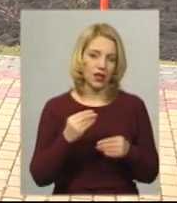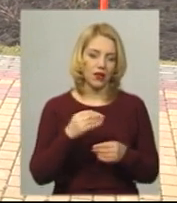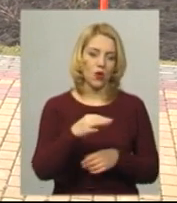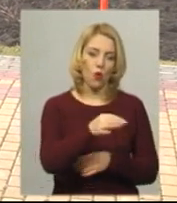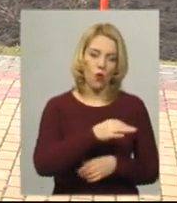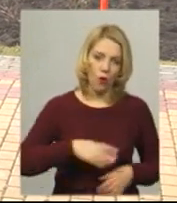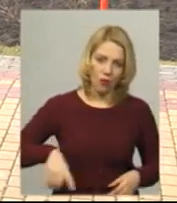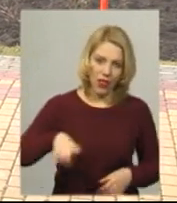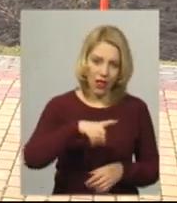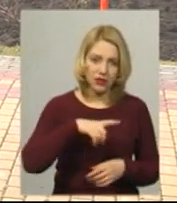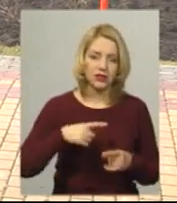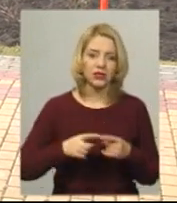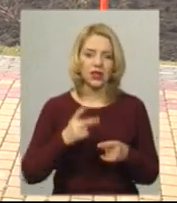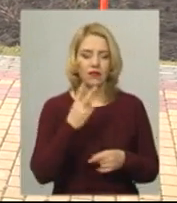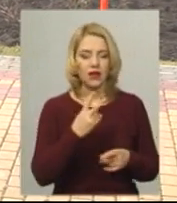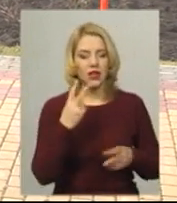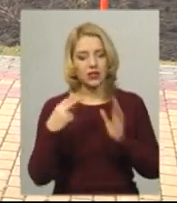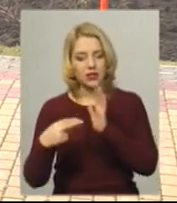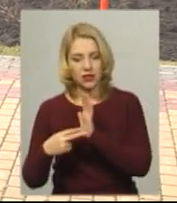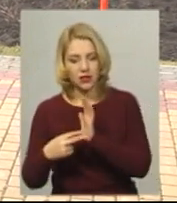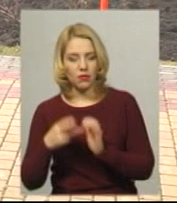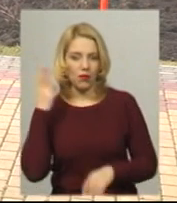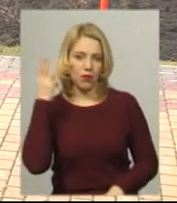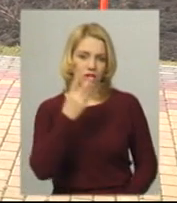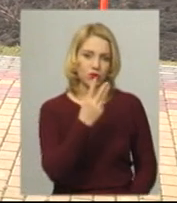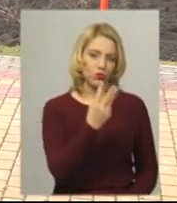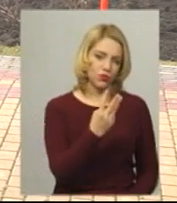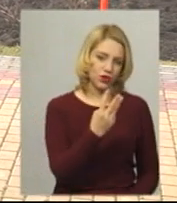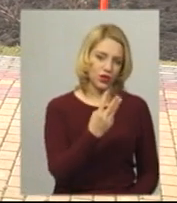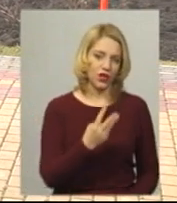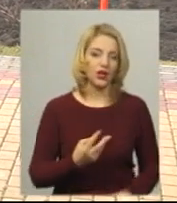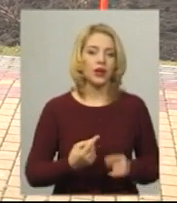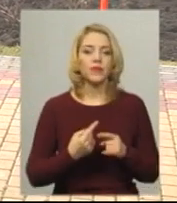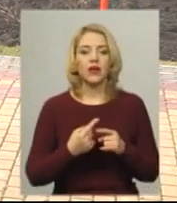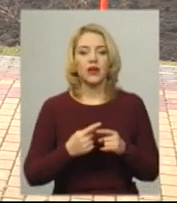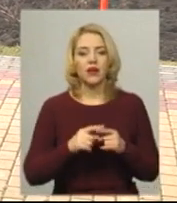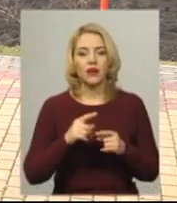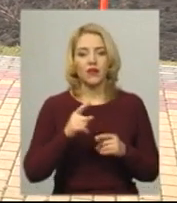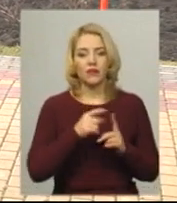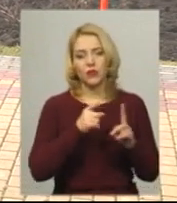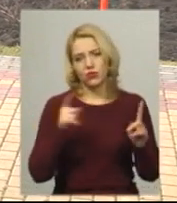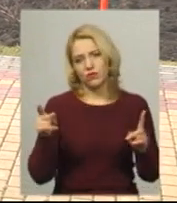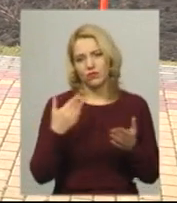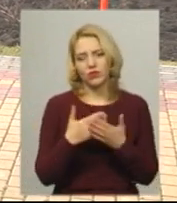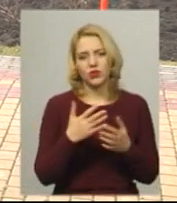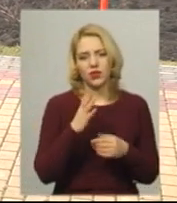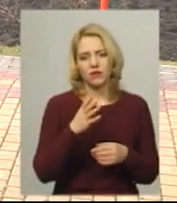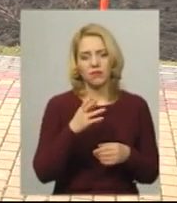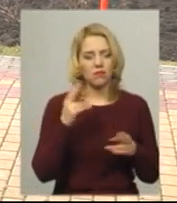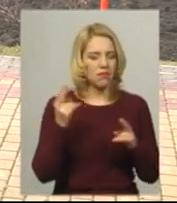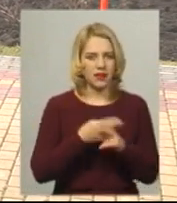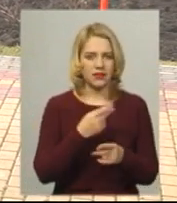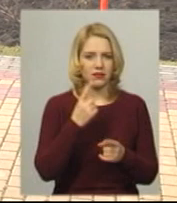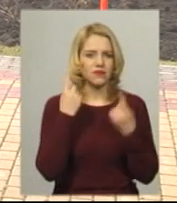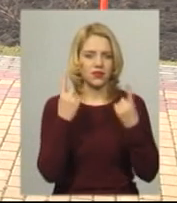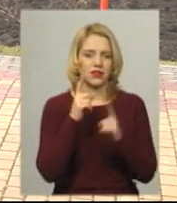-7, у Хмельницькому 3-5 градусів з позначкою «плюс». І впродовж наступних 4 діб переважатиме погода без істотних